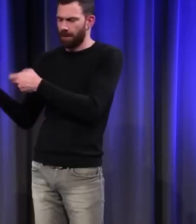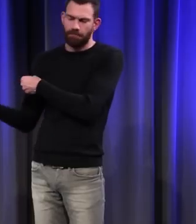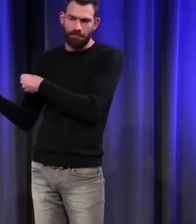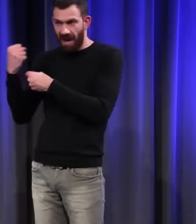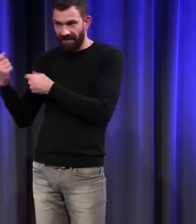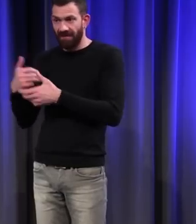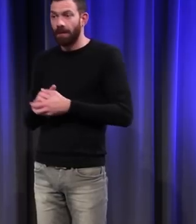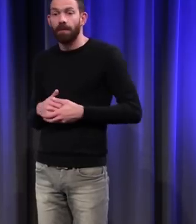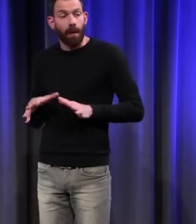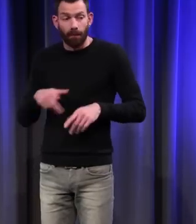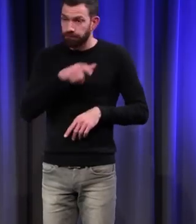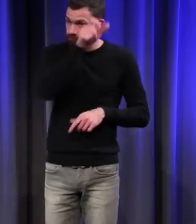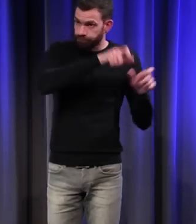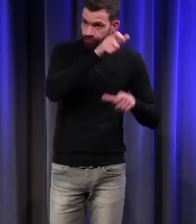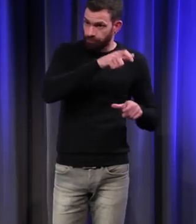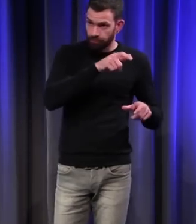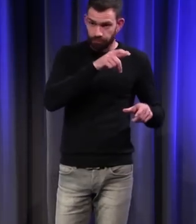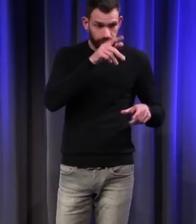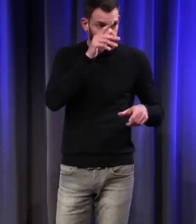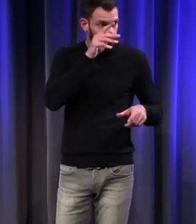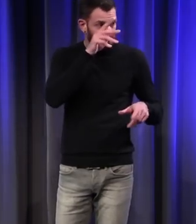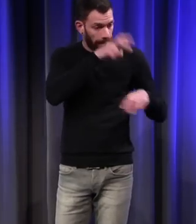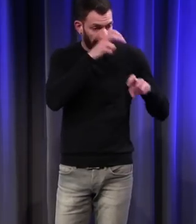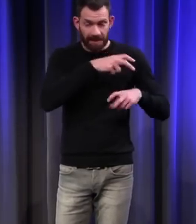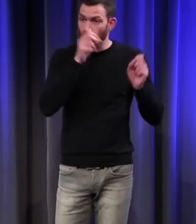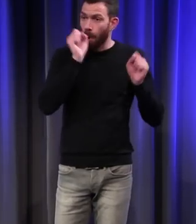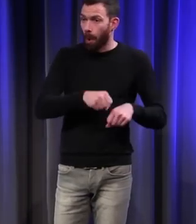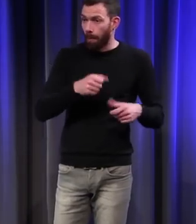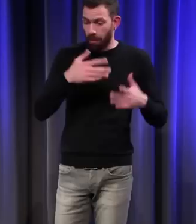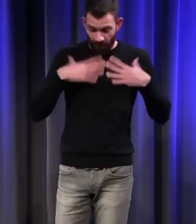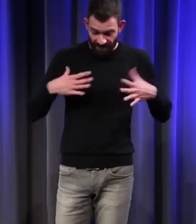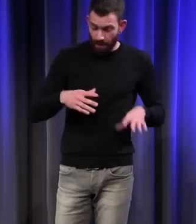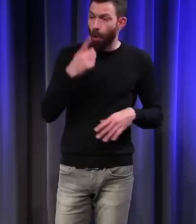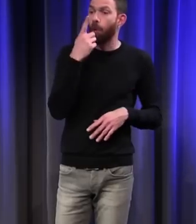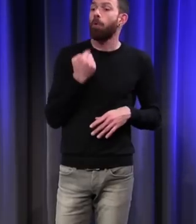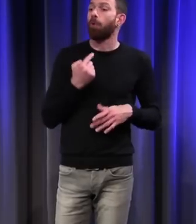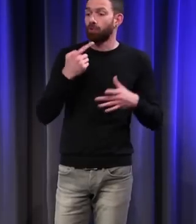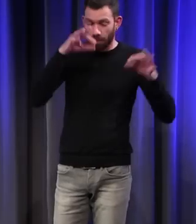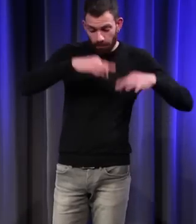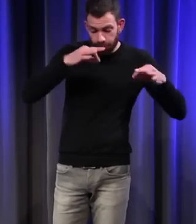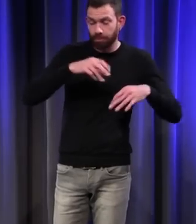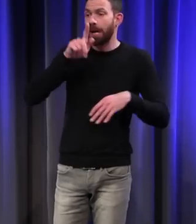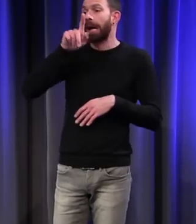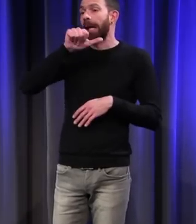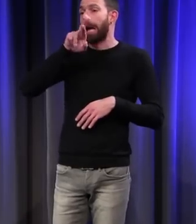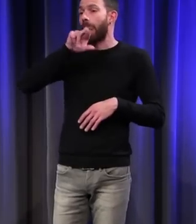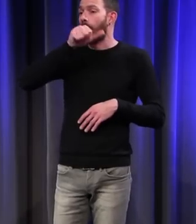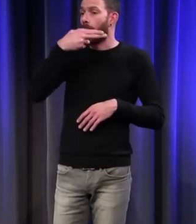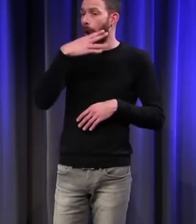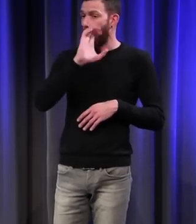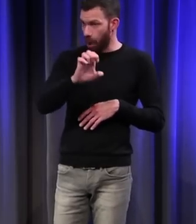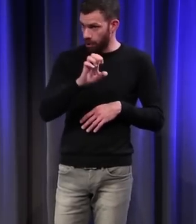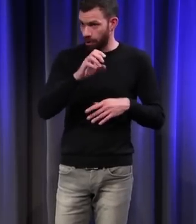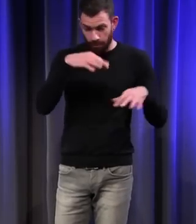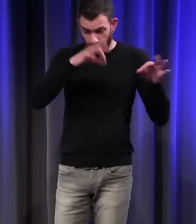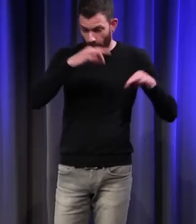Mais le moindre paysan peut porter un vêtement rouge teint avec de la garance, une matière tinctoriale qui se